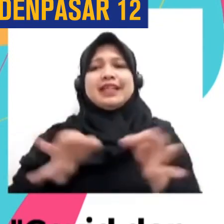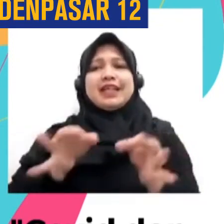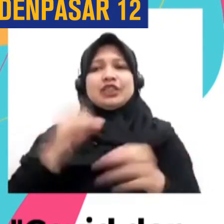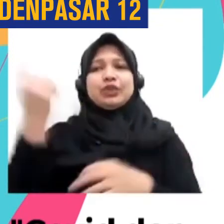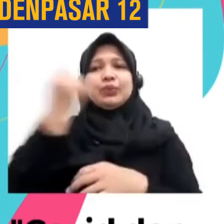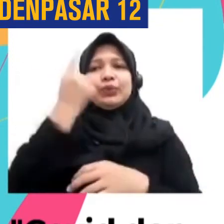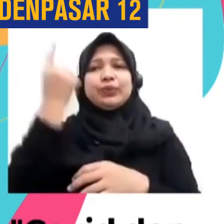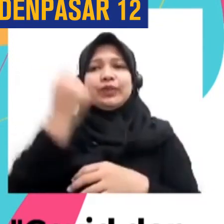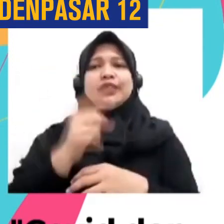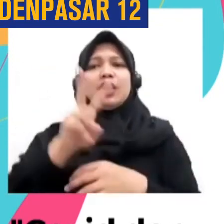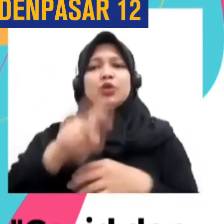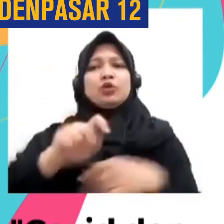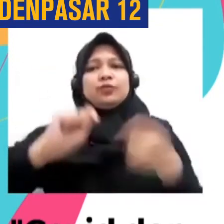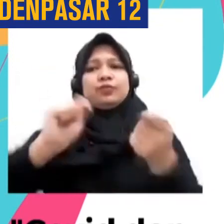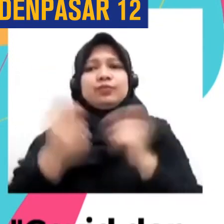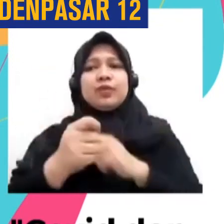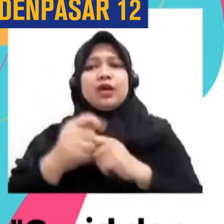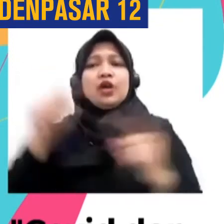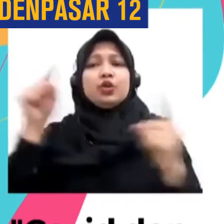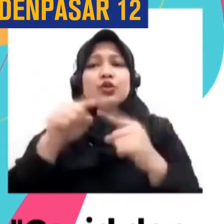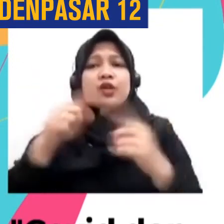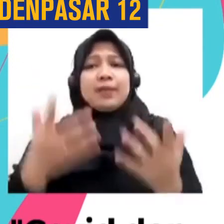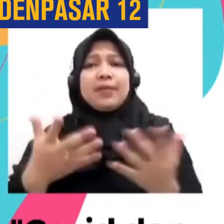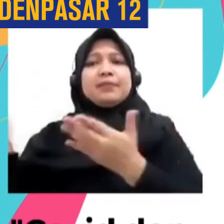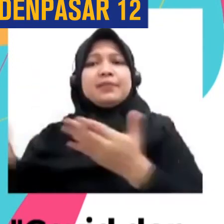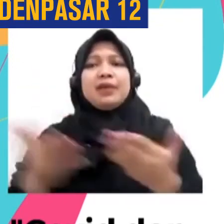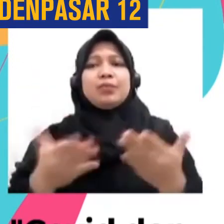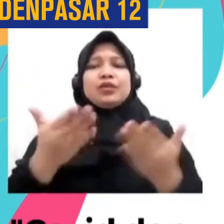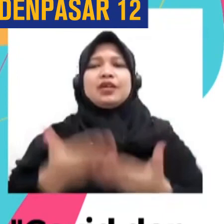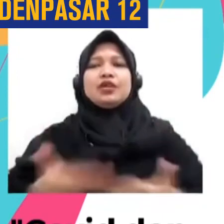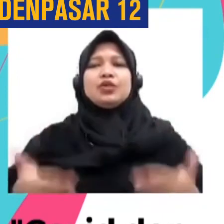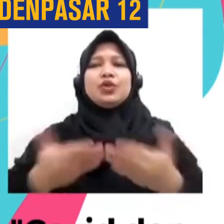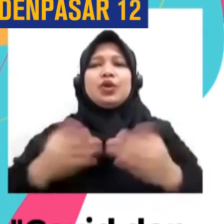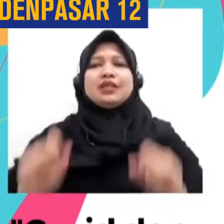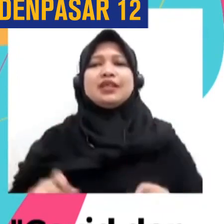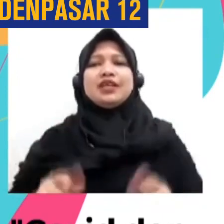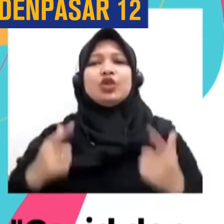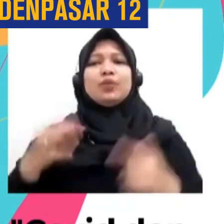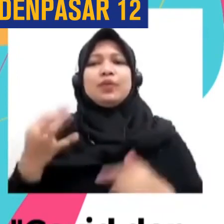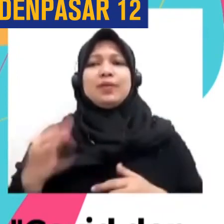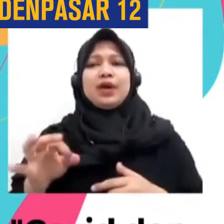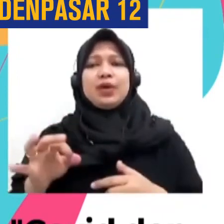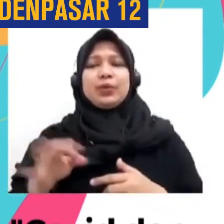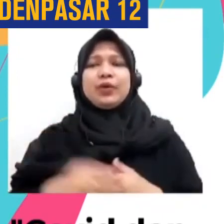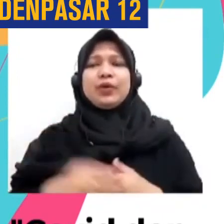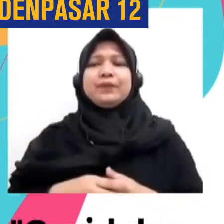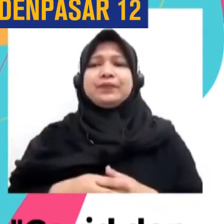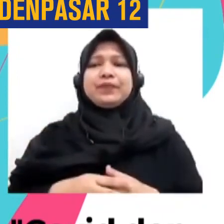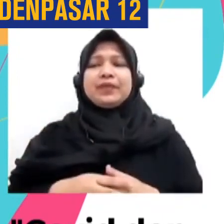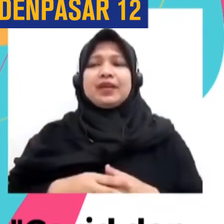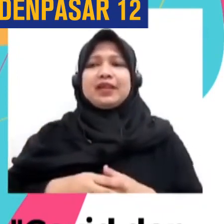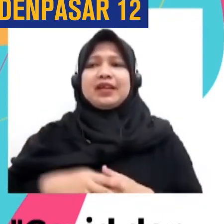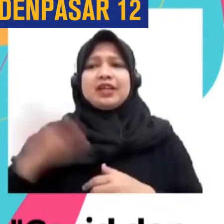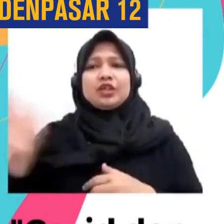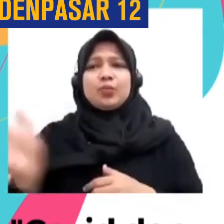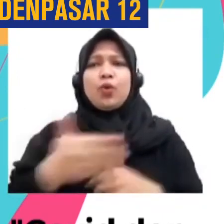Menyongsong Kenormalan Baru Tapi Juga Di Lain Pihak Dengan Seluruh Kehasilannya Maka